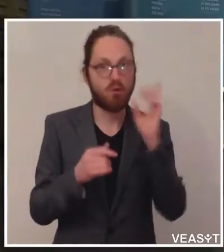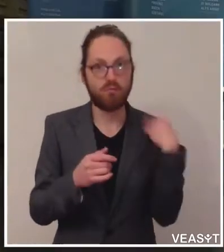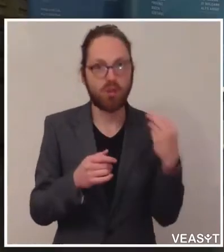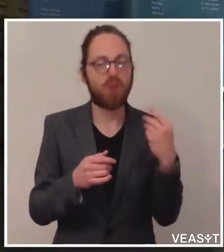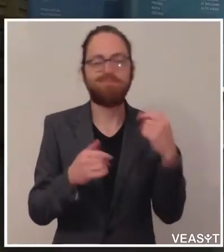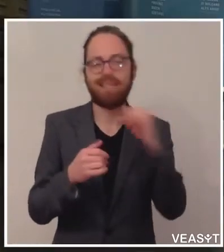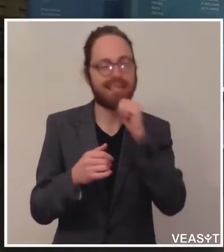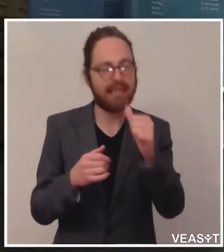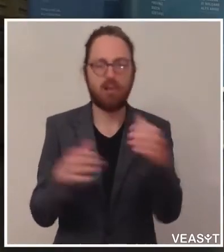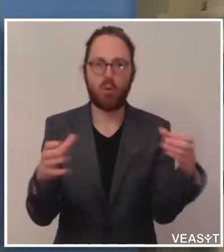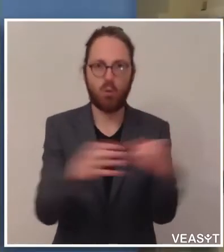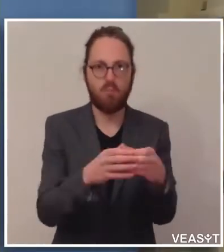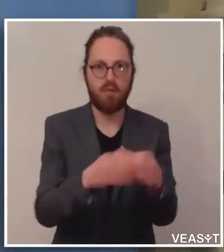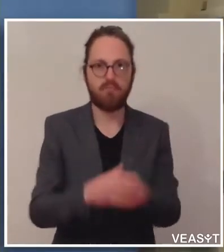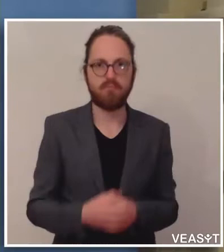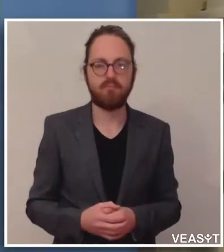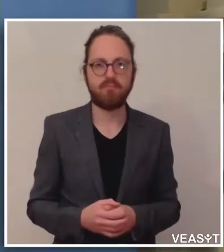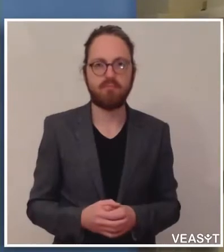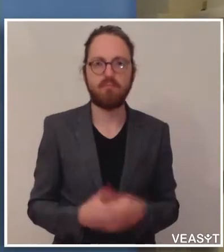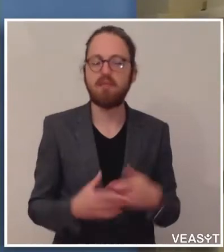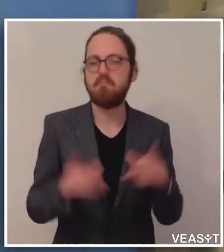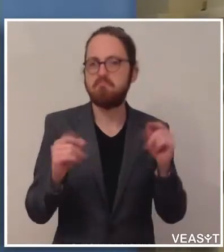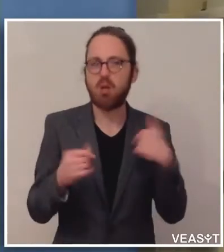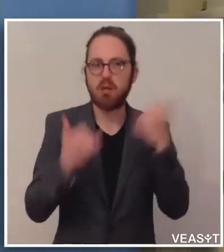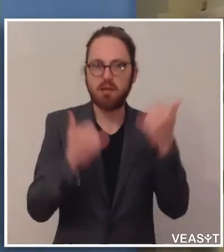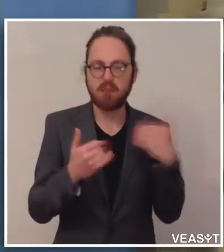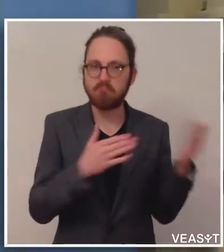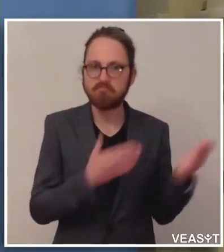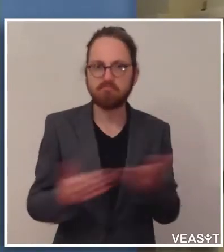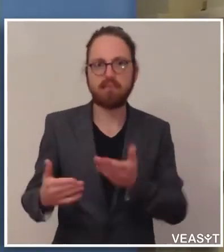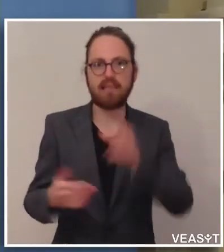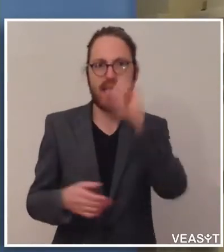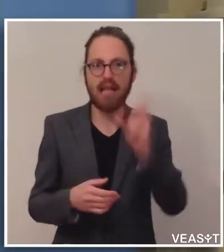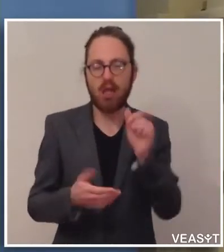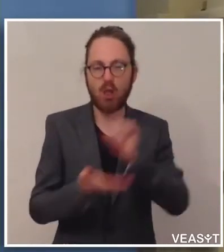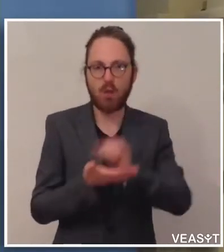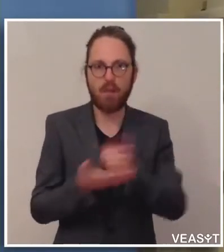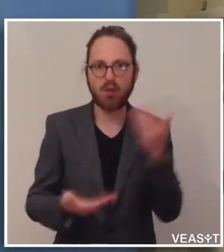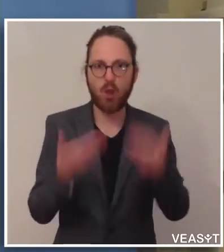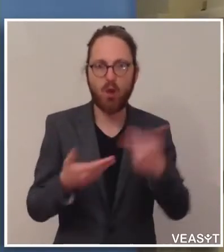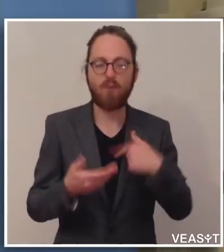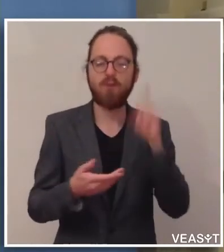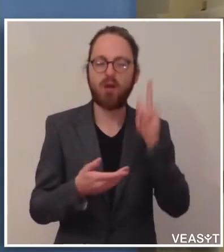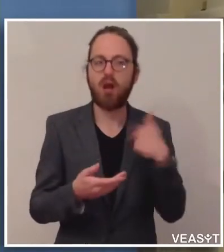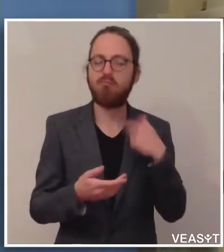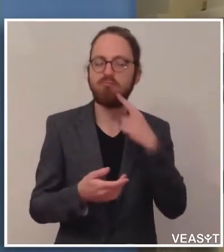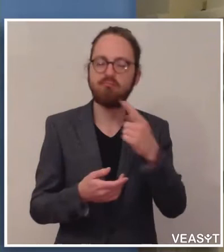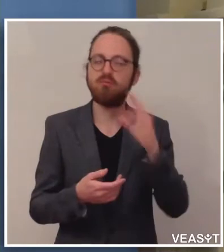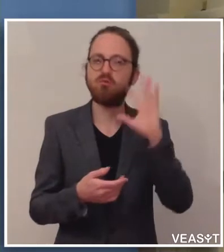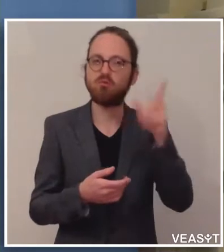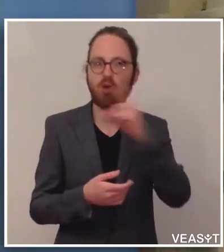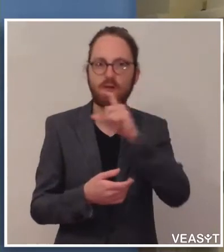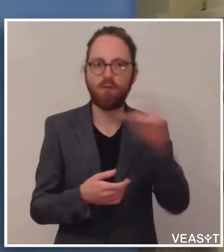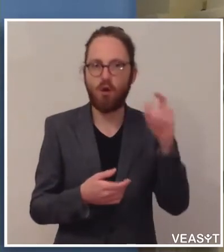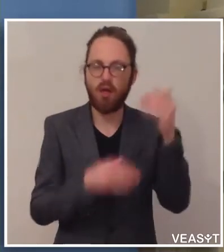Damit räume ich das Feld für die italienische Pressekonferenz, verabschiede mich auch ins Wochenende oder in den Sonntag.